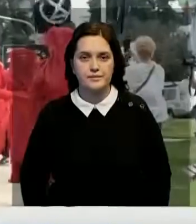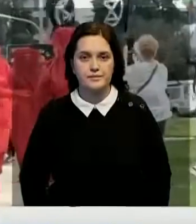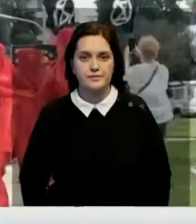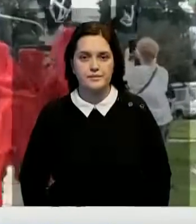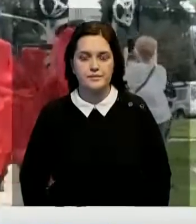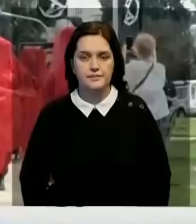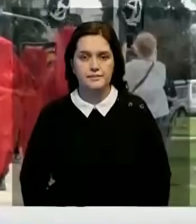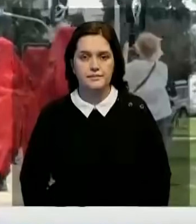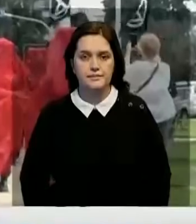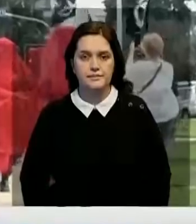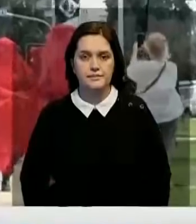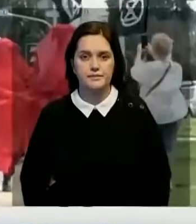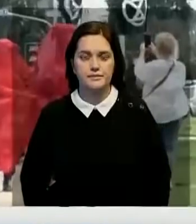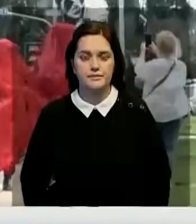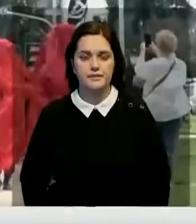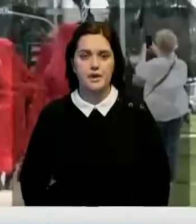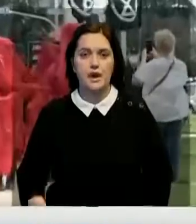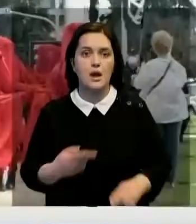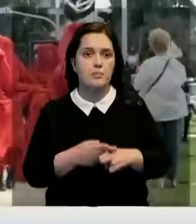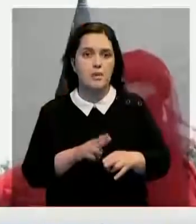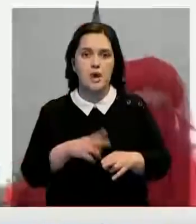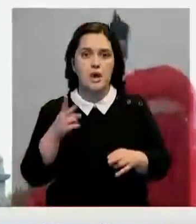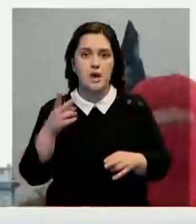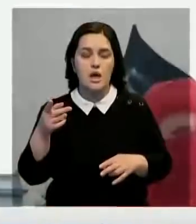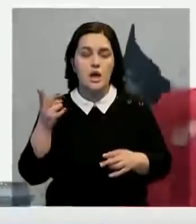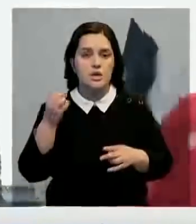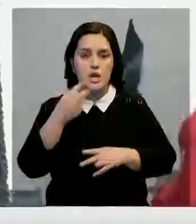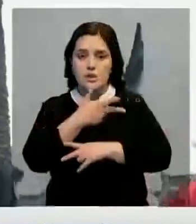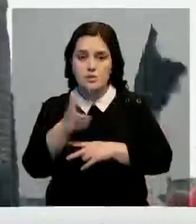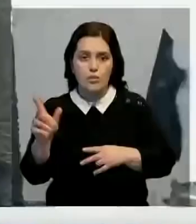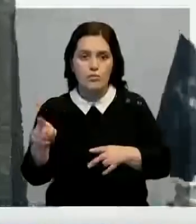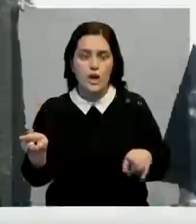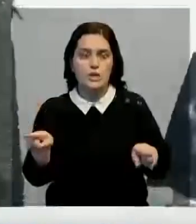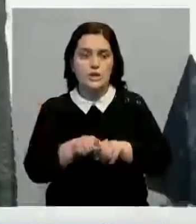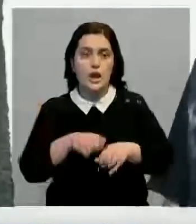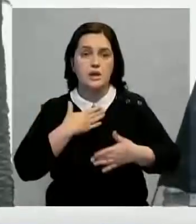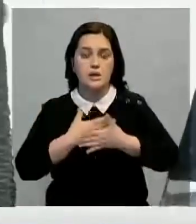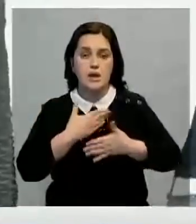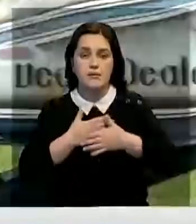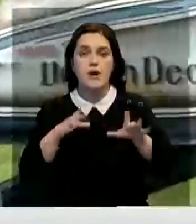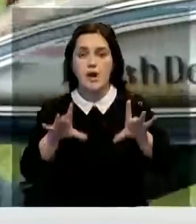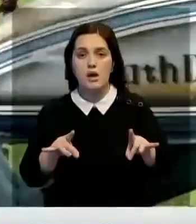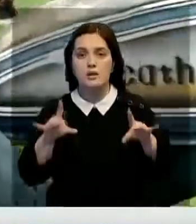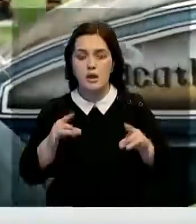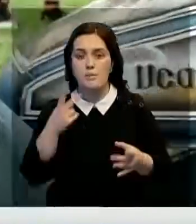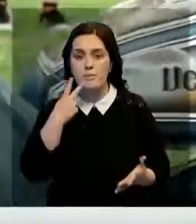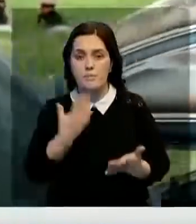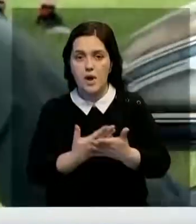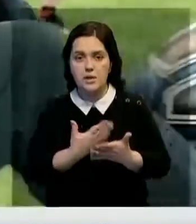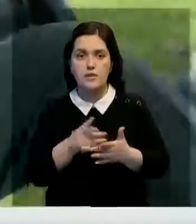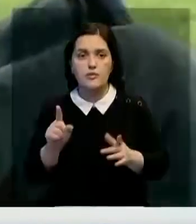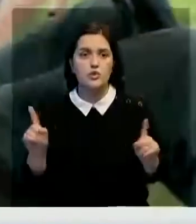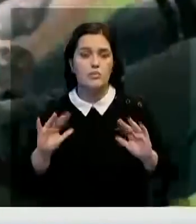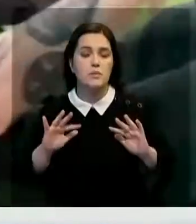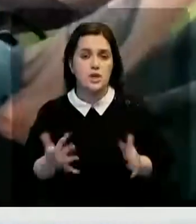Это не съемочный процесс и не празднование Хэллоуина. Таким образом, активисты австралийского Мельбурна решили наглядно показать. Вот что